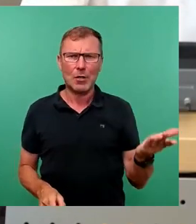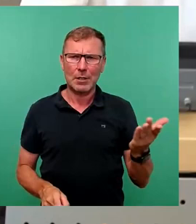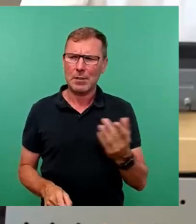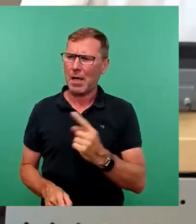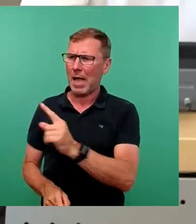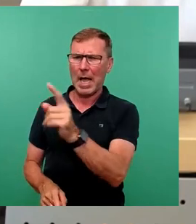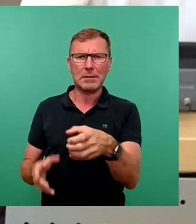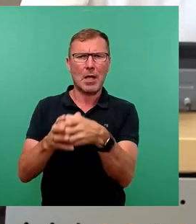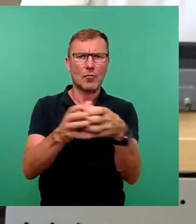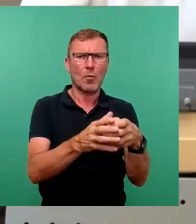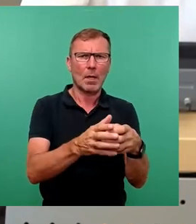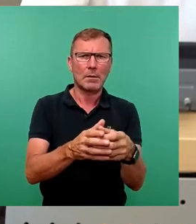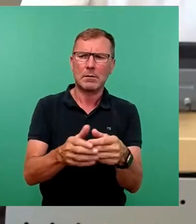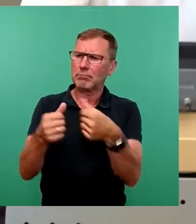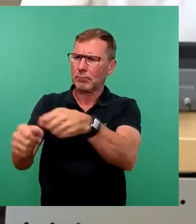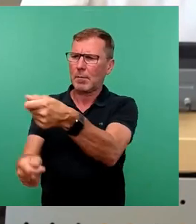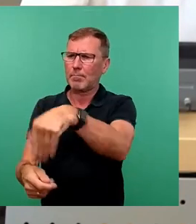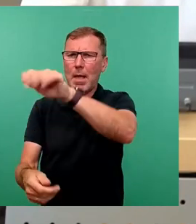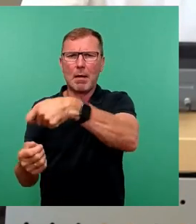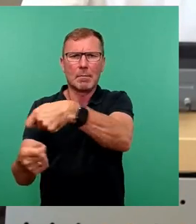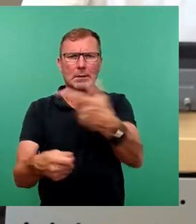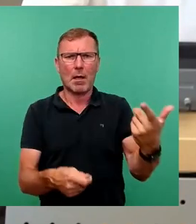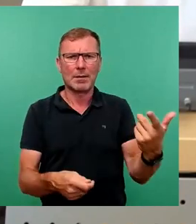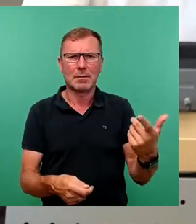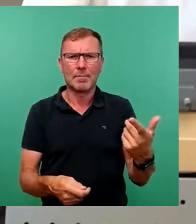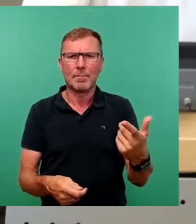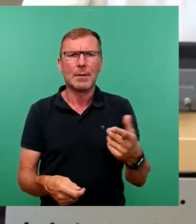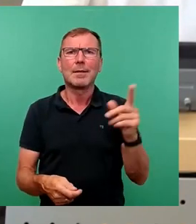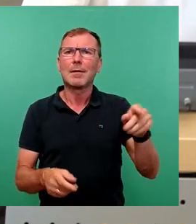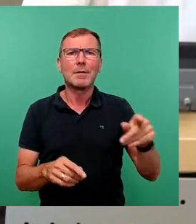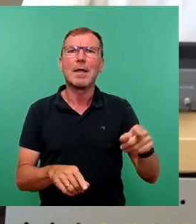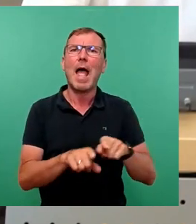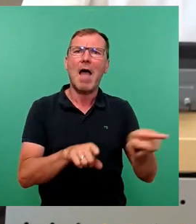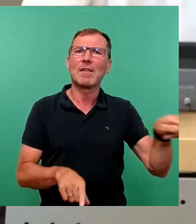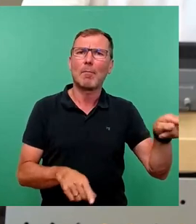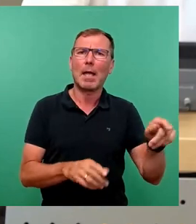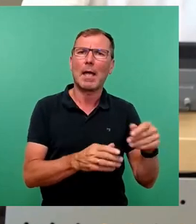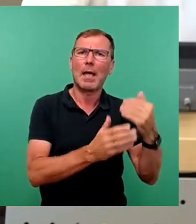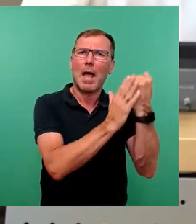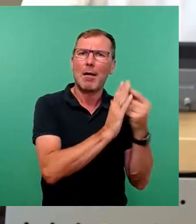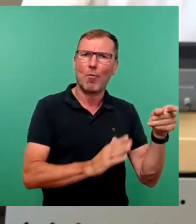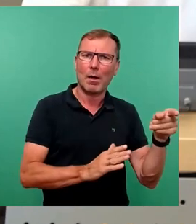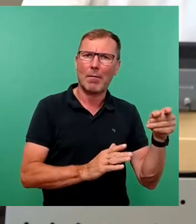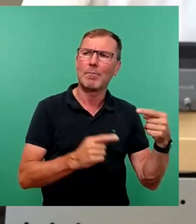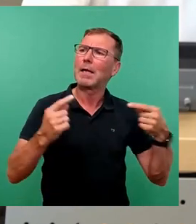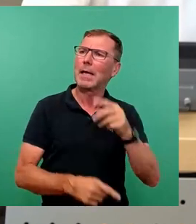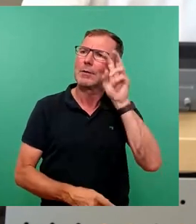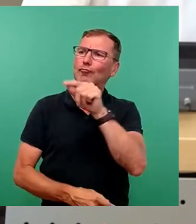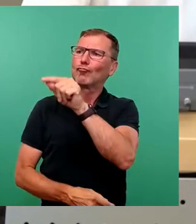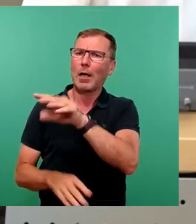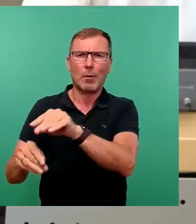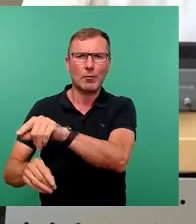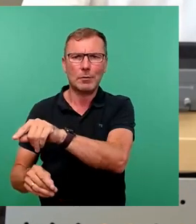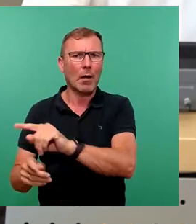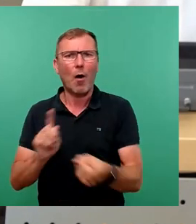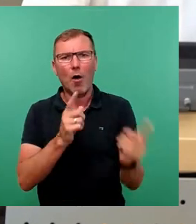Gruppen auferlegt werden. Es darf weder sozusagen mit der Kampagne der FDP sozusagen gegen die Straßenbahnnutzer noch